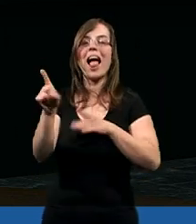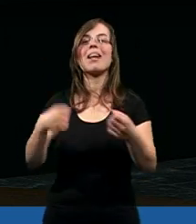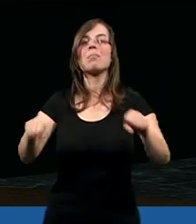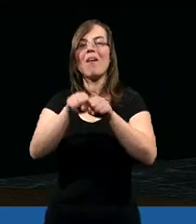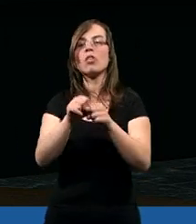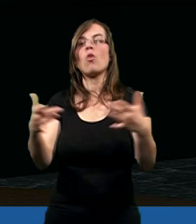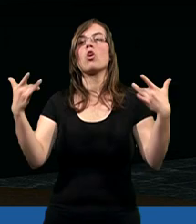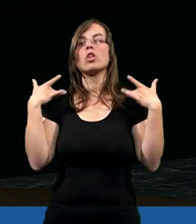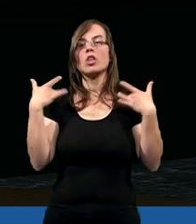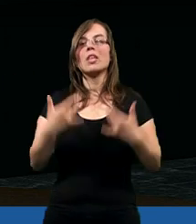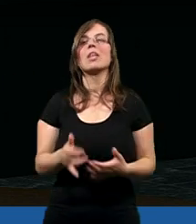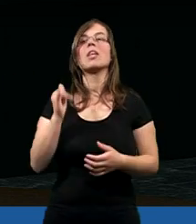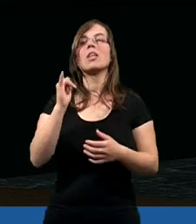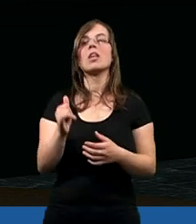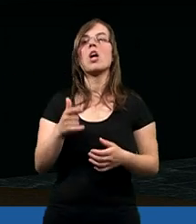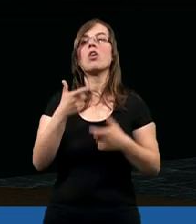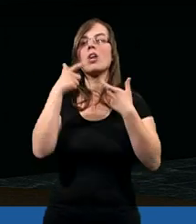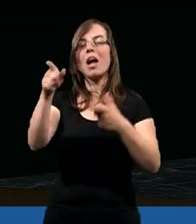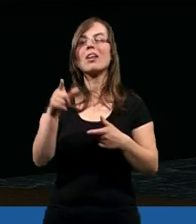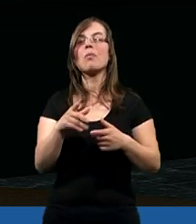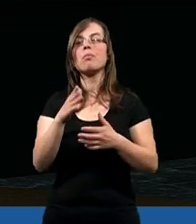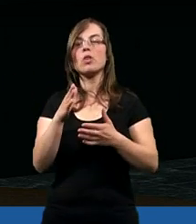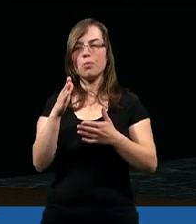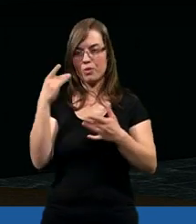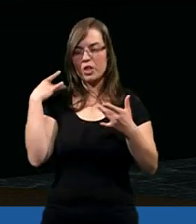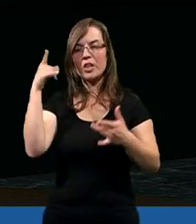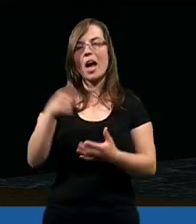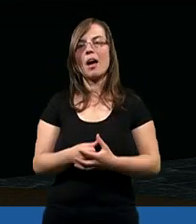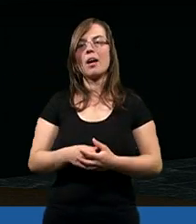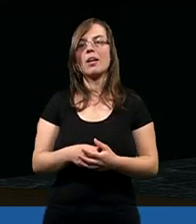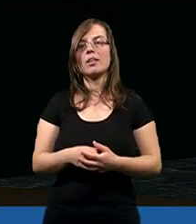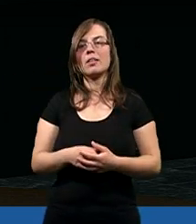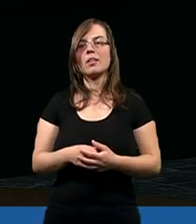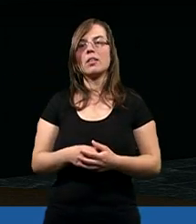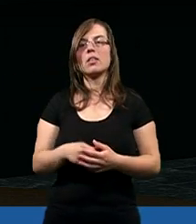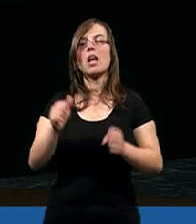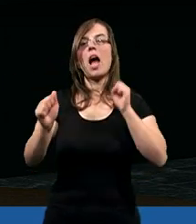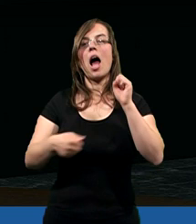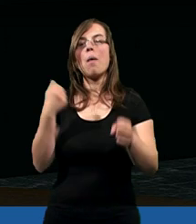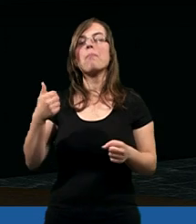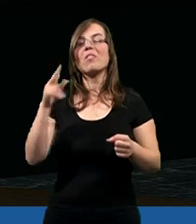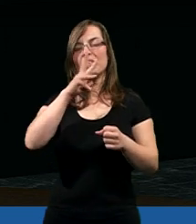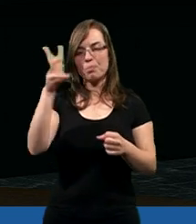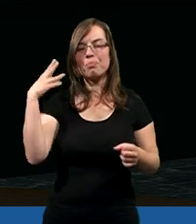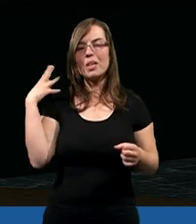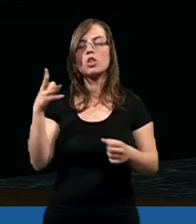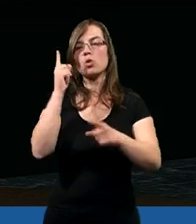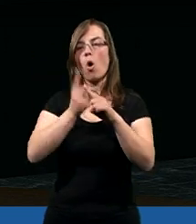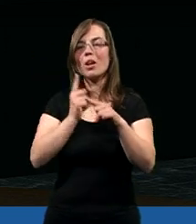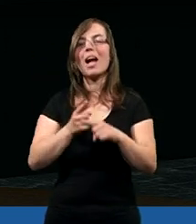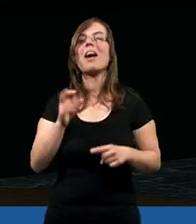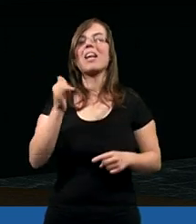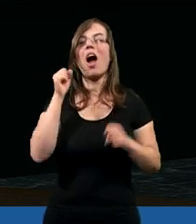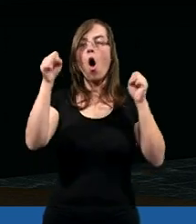sprawiedliwości żyli. Jego sińce uleczyły nas, was. Aby byliście bowiem